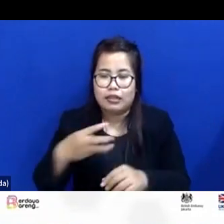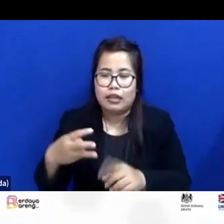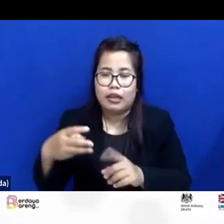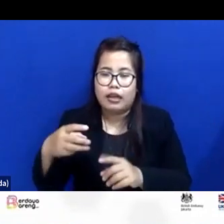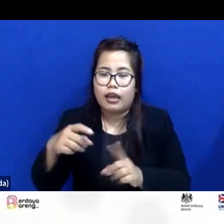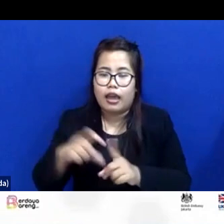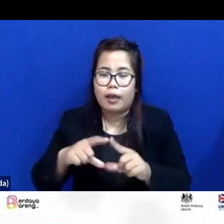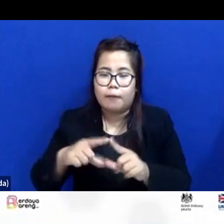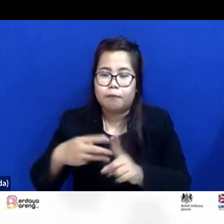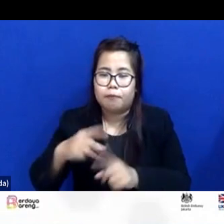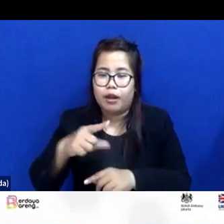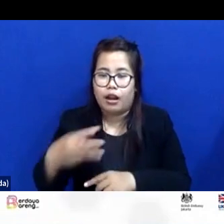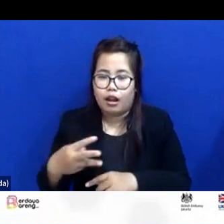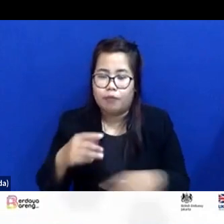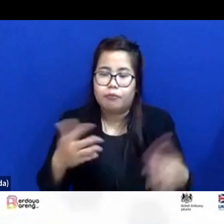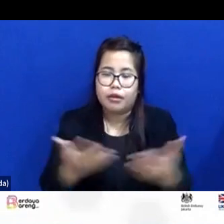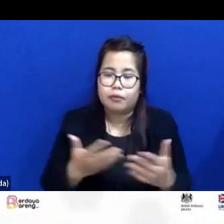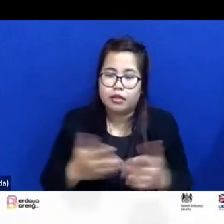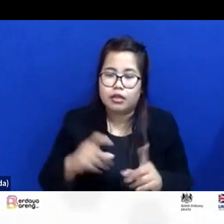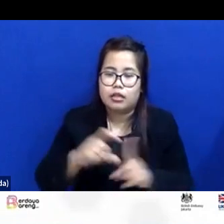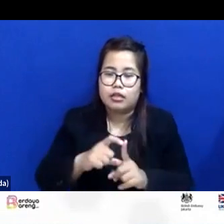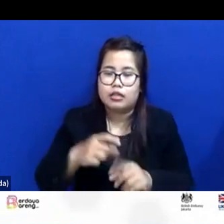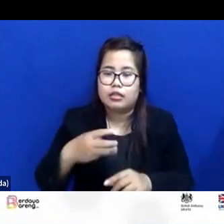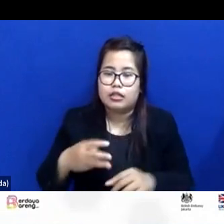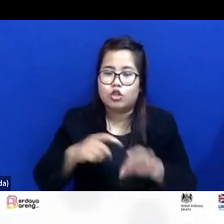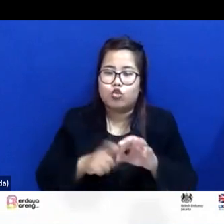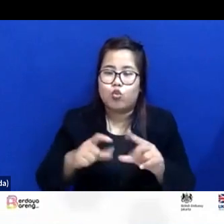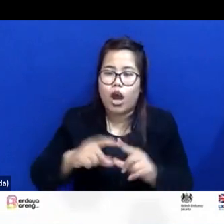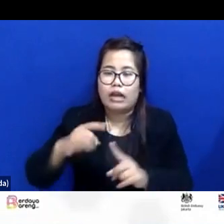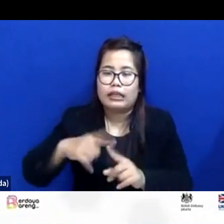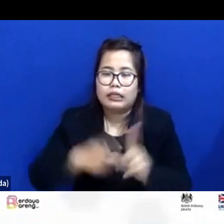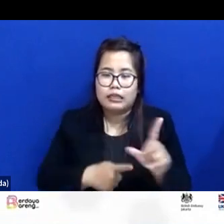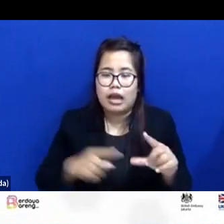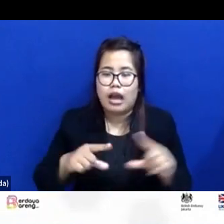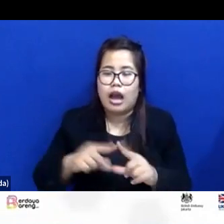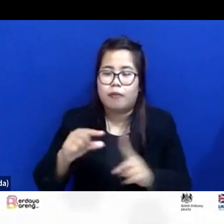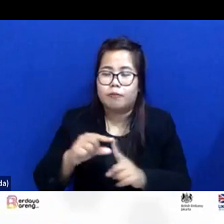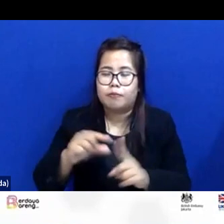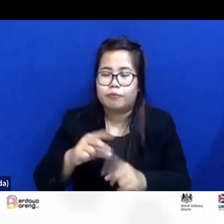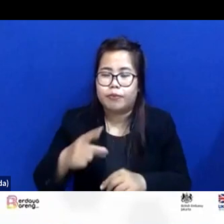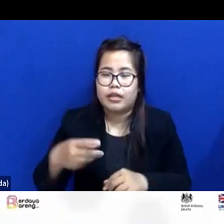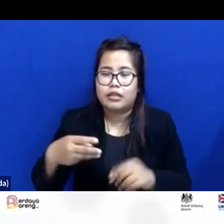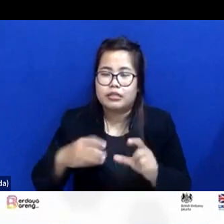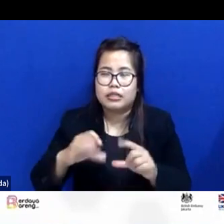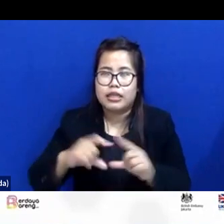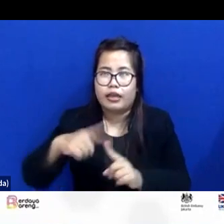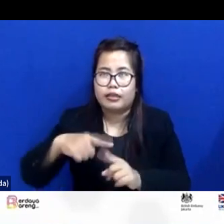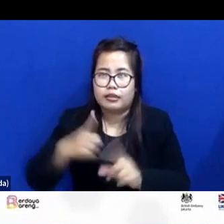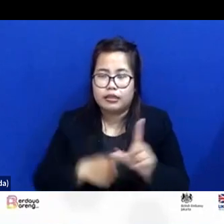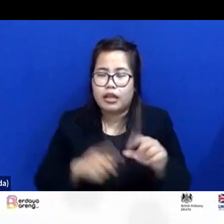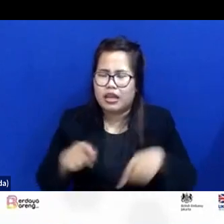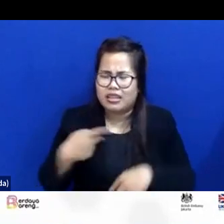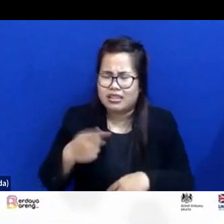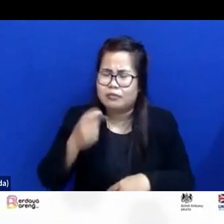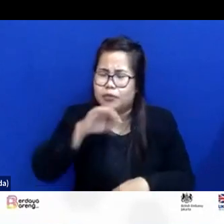The quality of appreciated. Jadi kita bicara kualitas ini sekarang. Udah gak